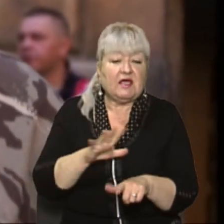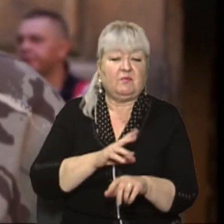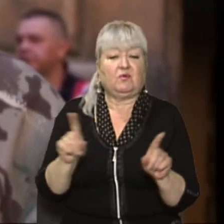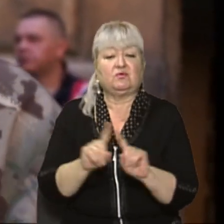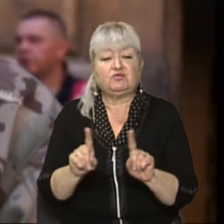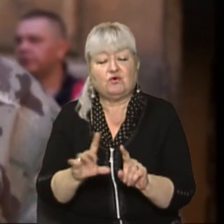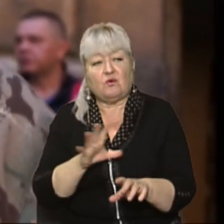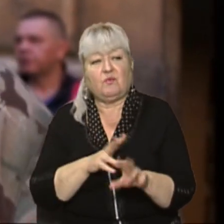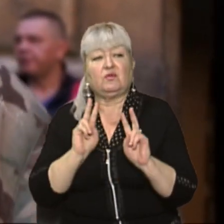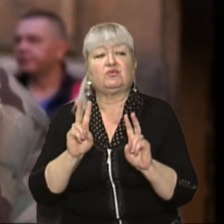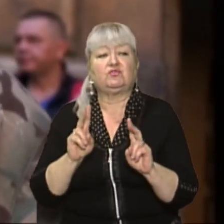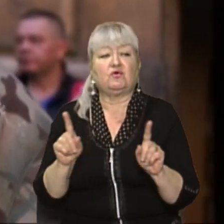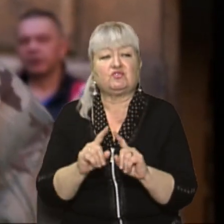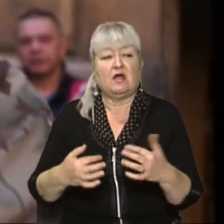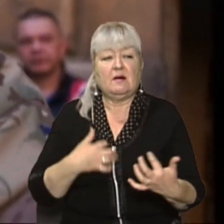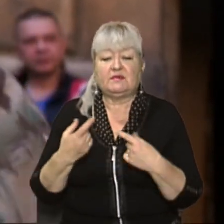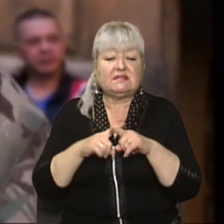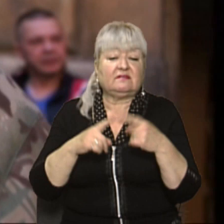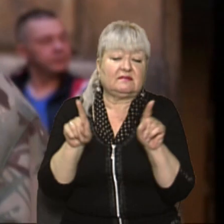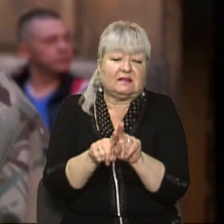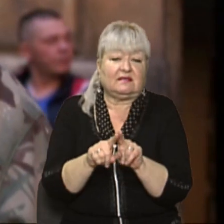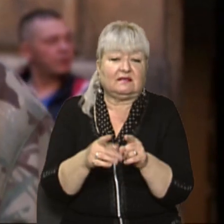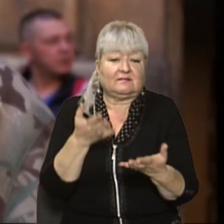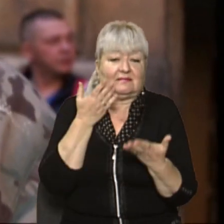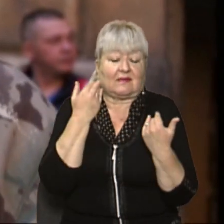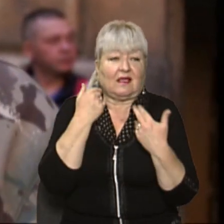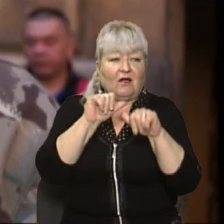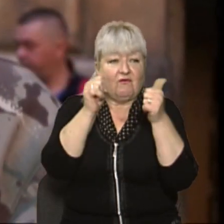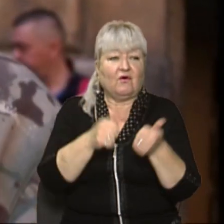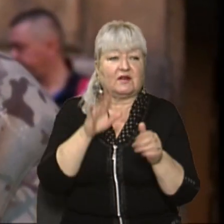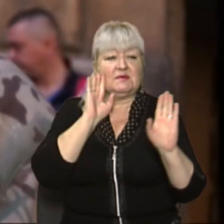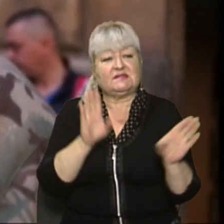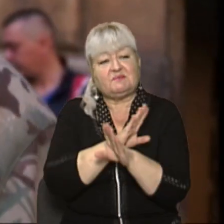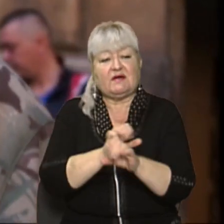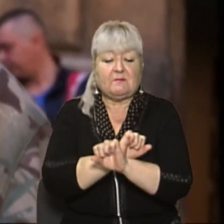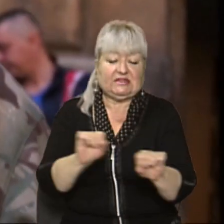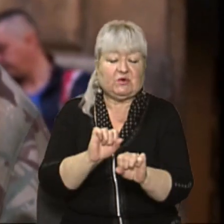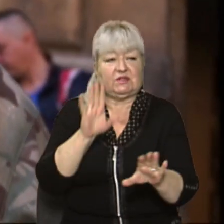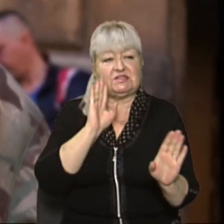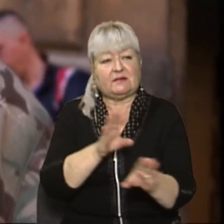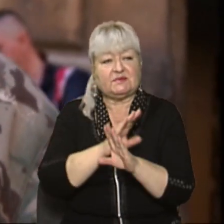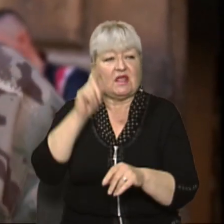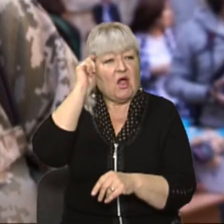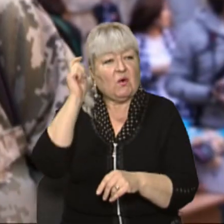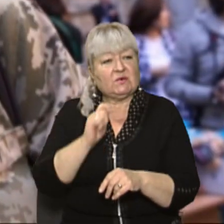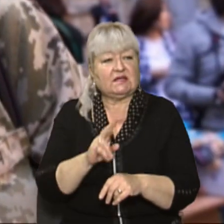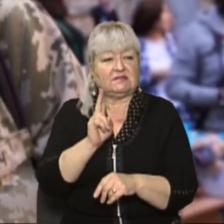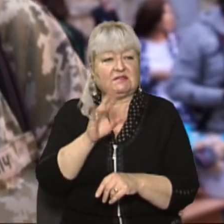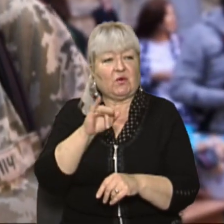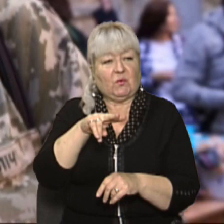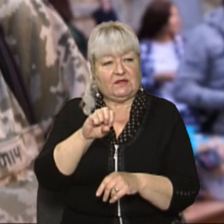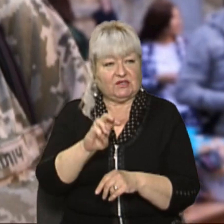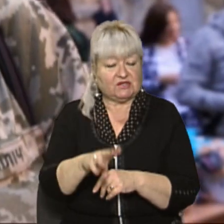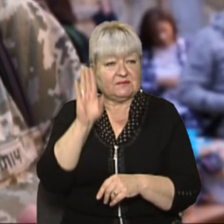пережив. Але це не в формальній формі. Це співають патріотичні пісні, козацький куліш. Микола